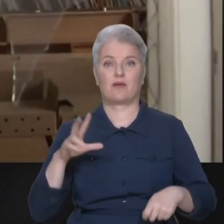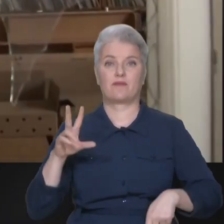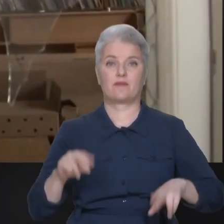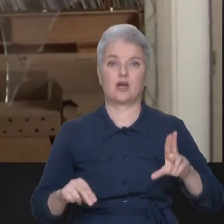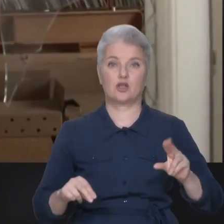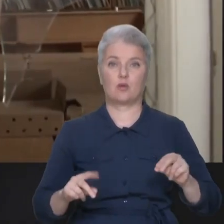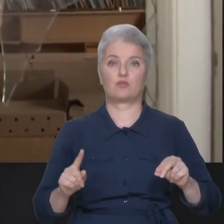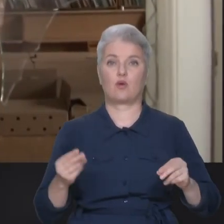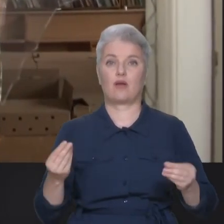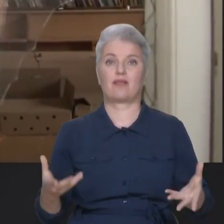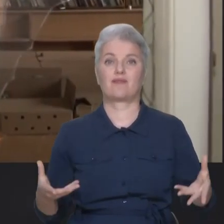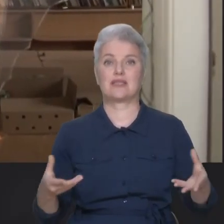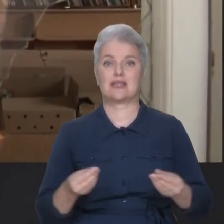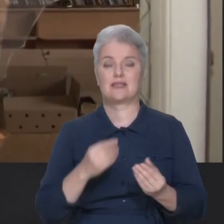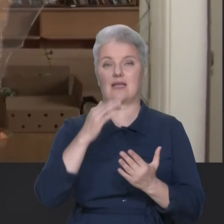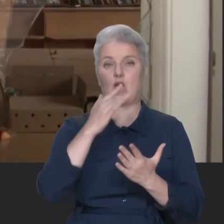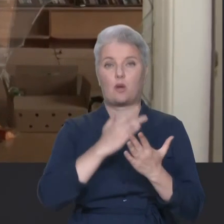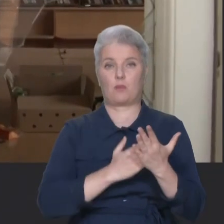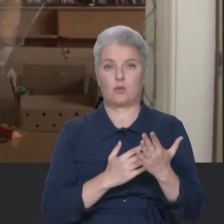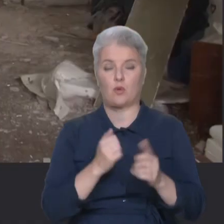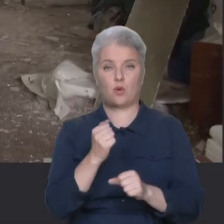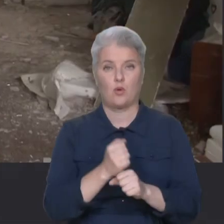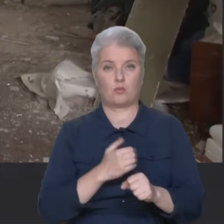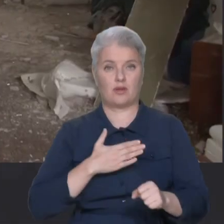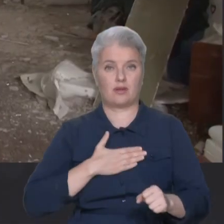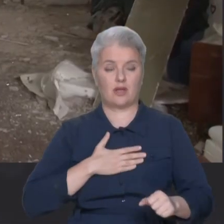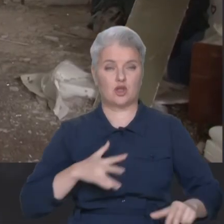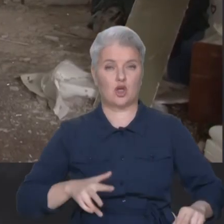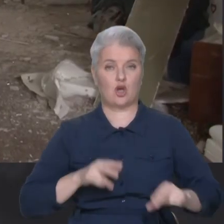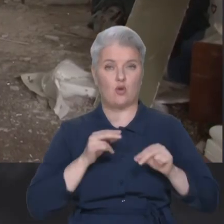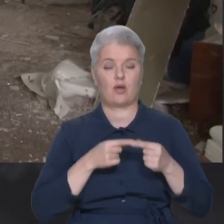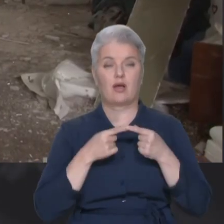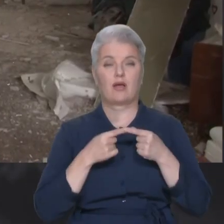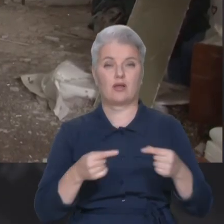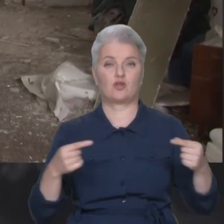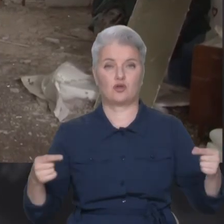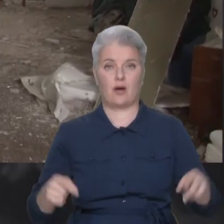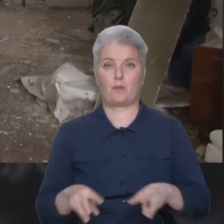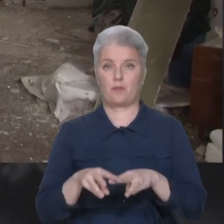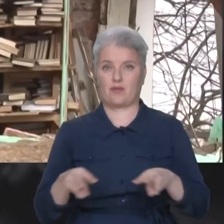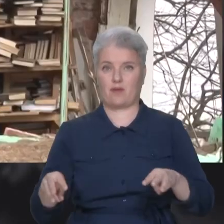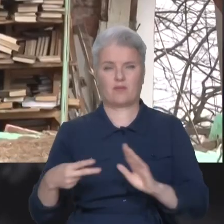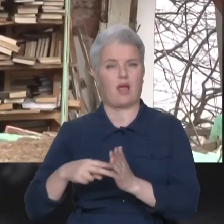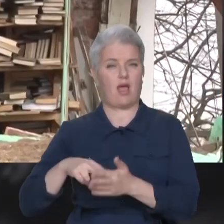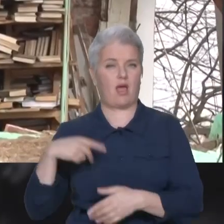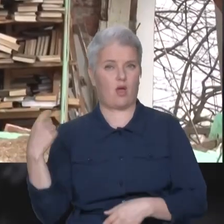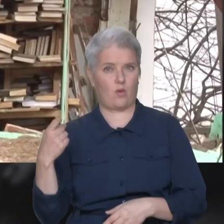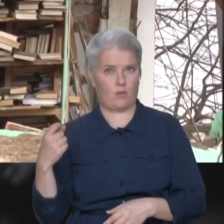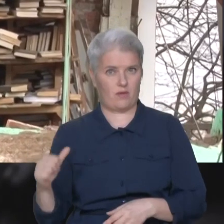інвестиційне меню, яке розробили наші колеги з інших міністерств, першу чергу Міністерства економіки,